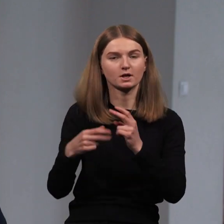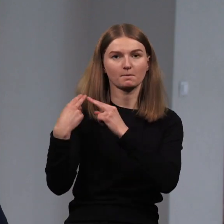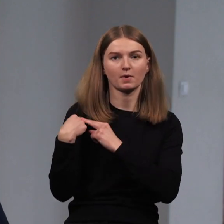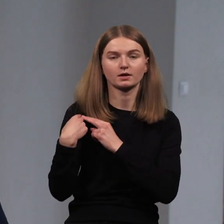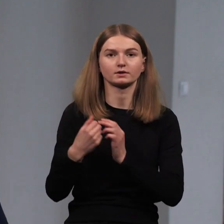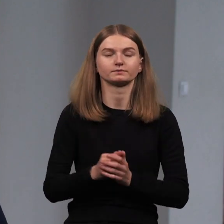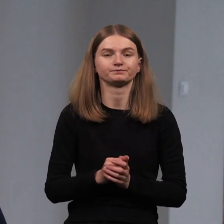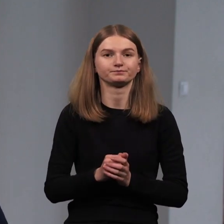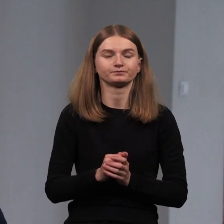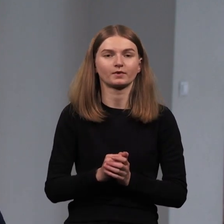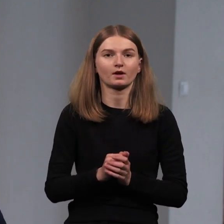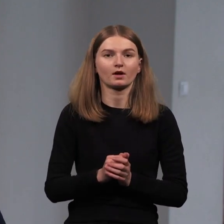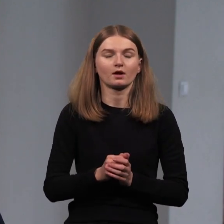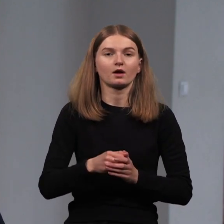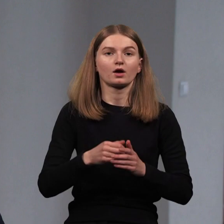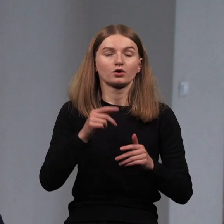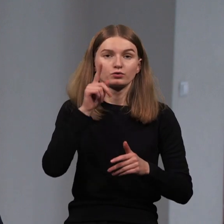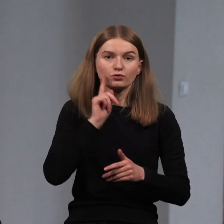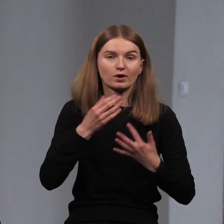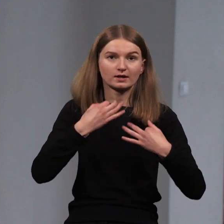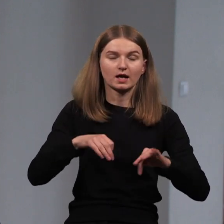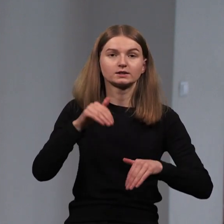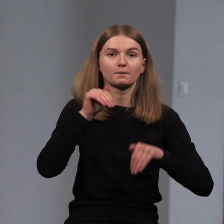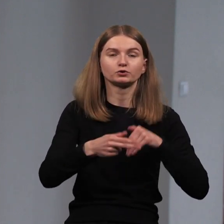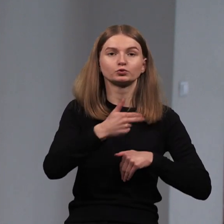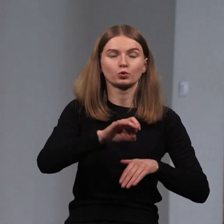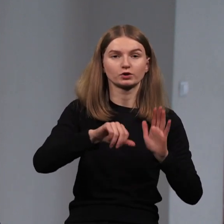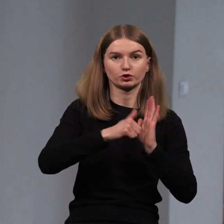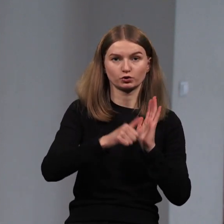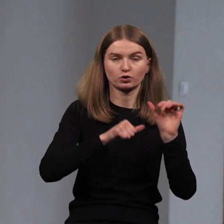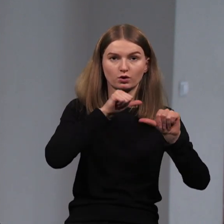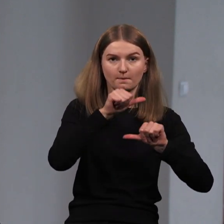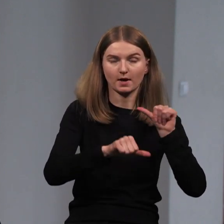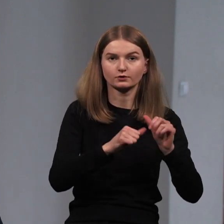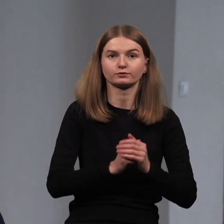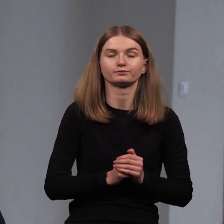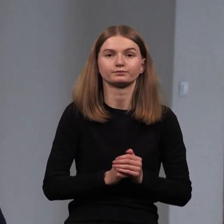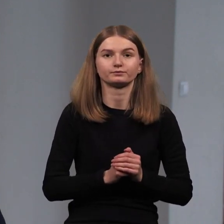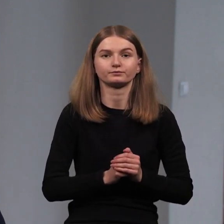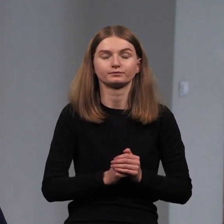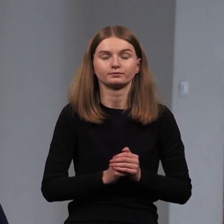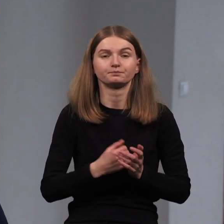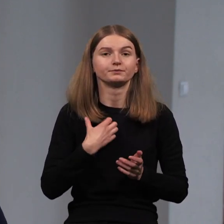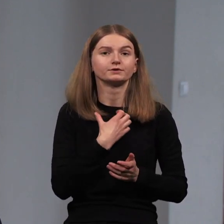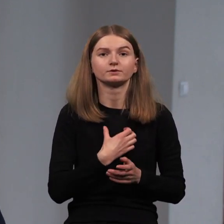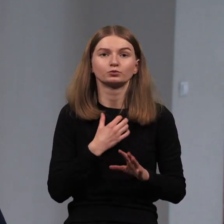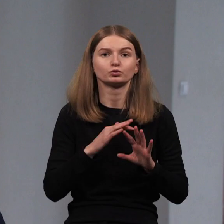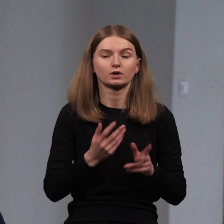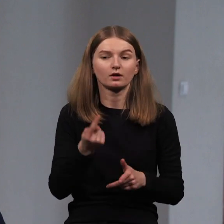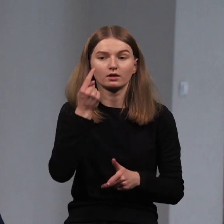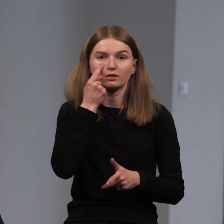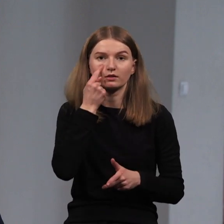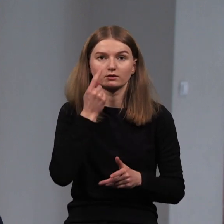balsavimo nuo 16 metų, bet pilietiškumo ūkdymas yra pamatinis probleminis taškas, kurį mes ižvelgiame.